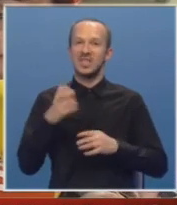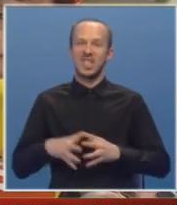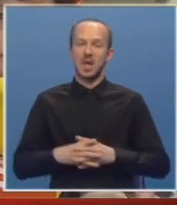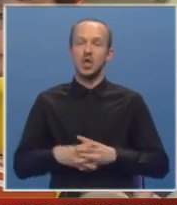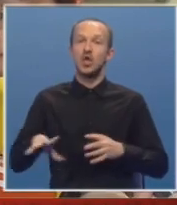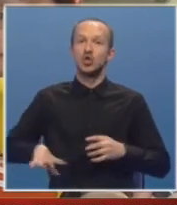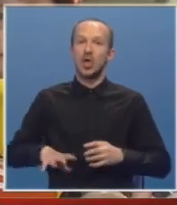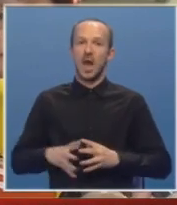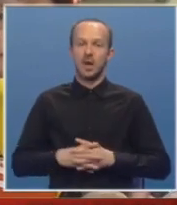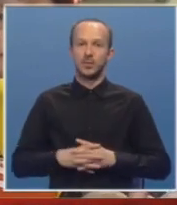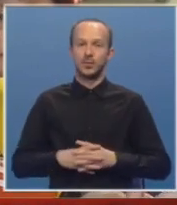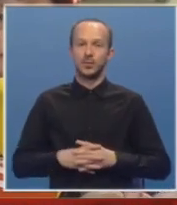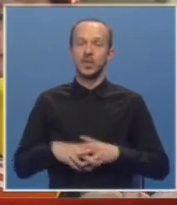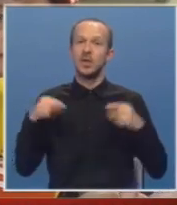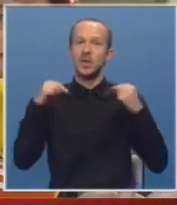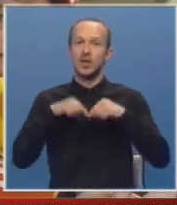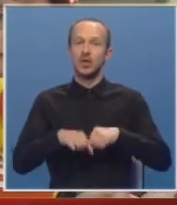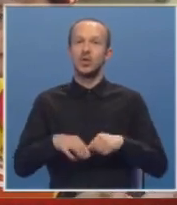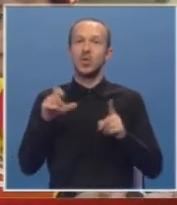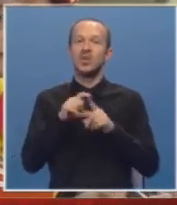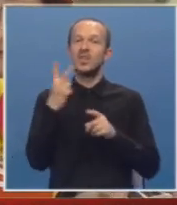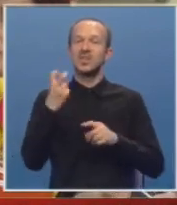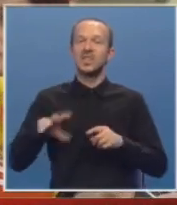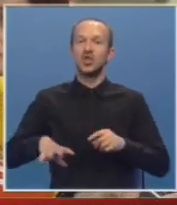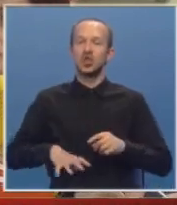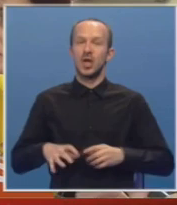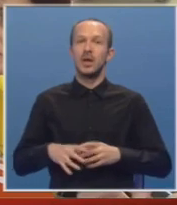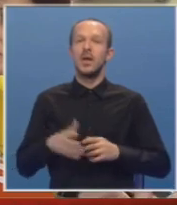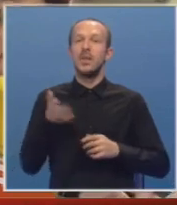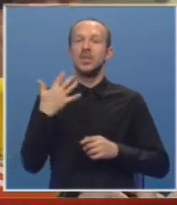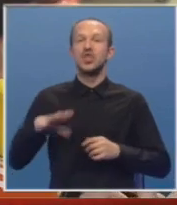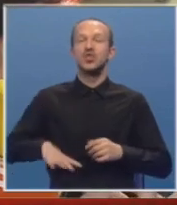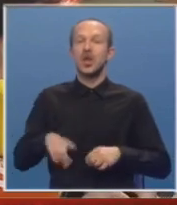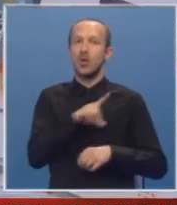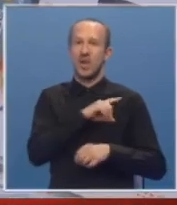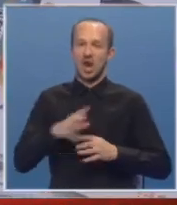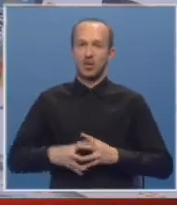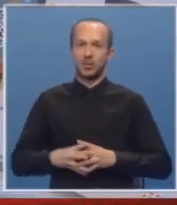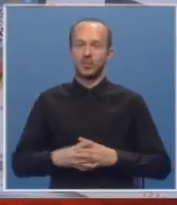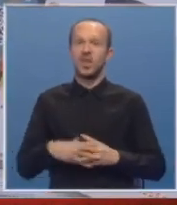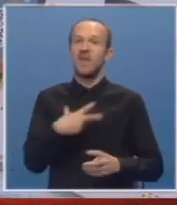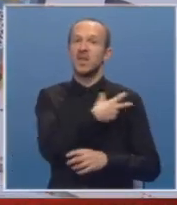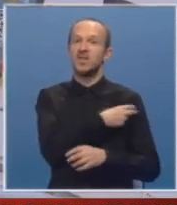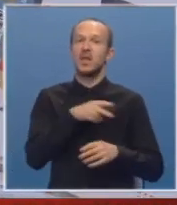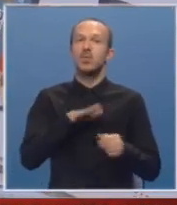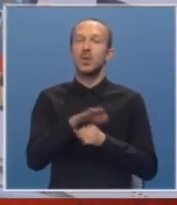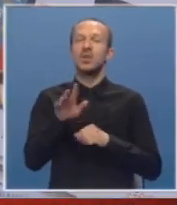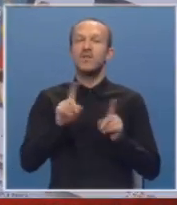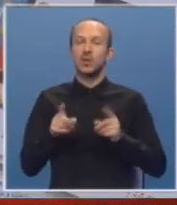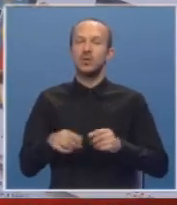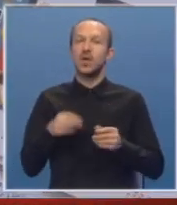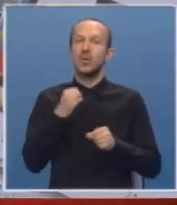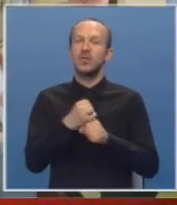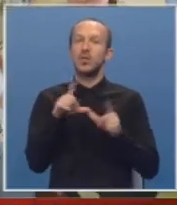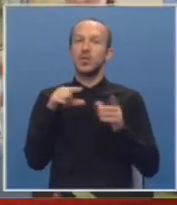žena. Nažalost, od tih 200 žena oko 50 žena umre. Vakcinacija protiv ovog virusa